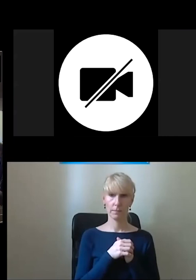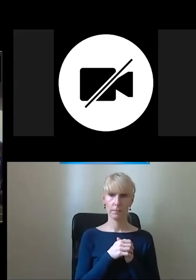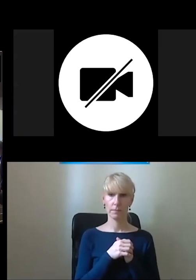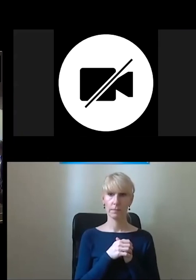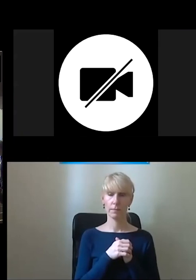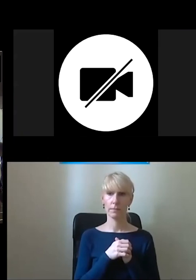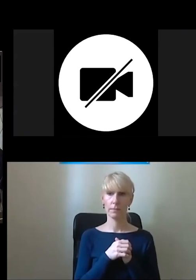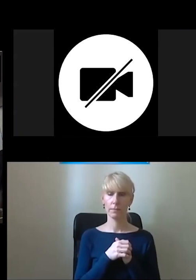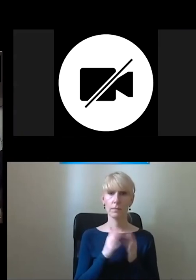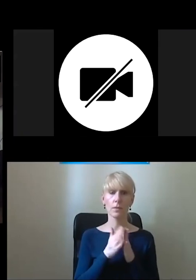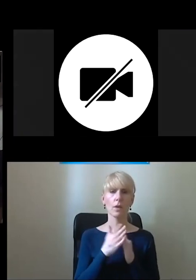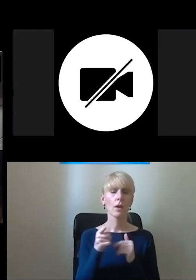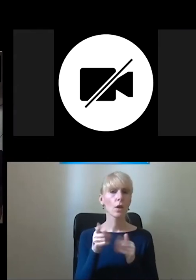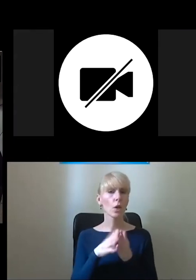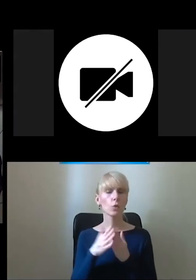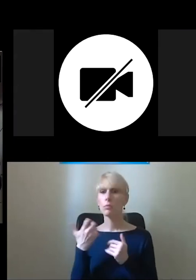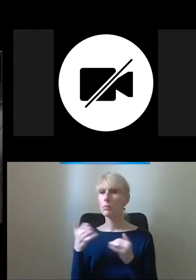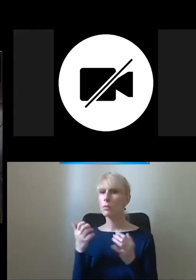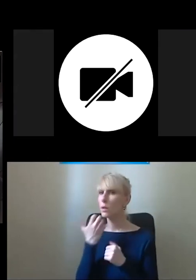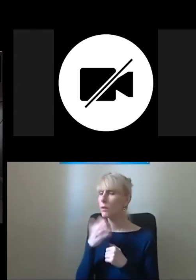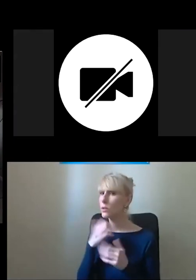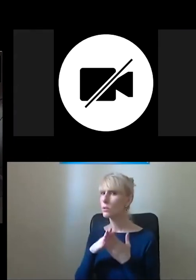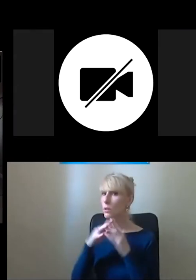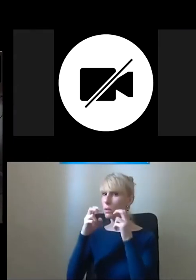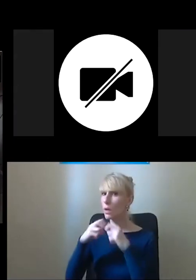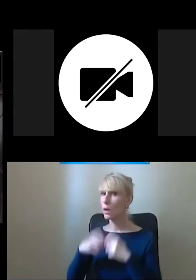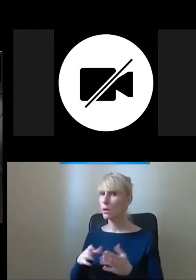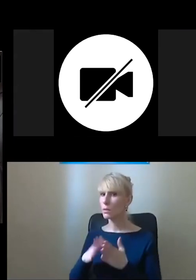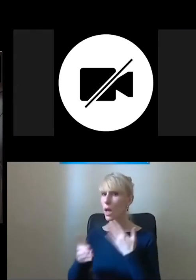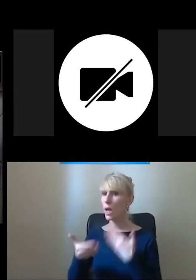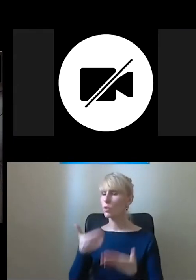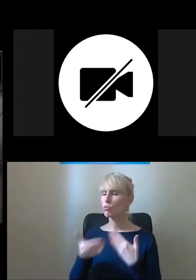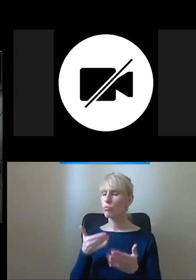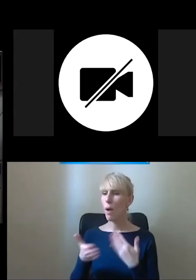Słychać moje wcześniejsze wypowiedzi. Ja sobie nie zdawałem sprawy, że tak sprawa wygląda w Polsce.